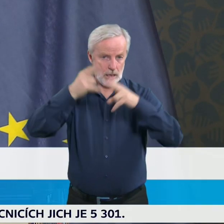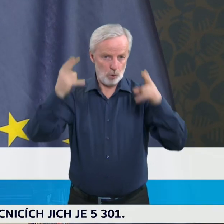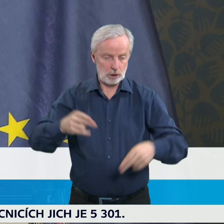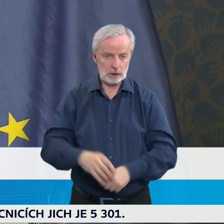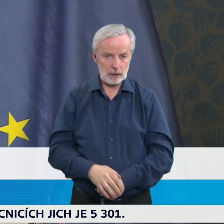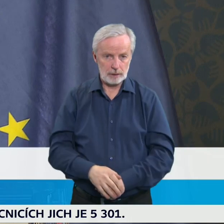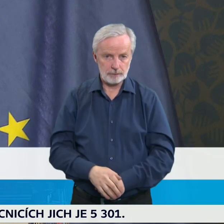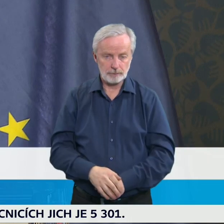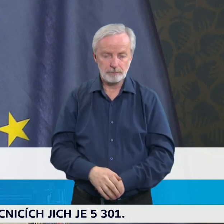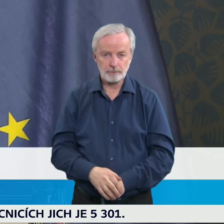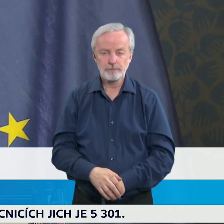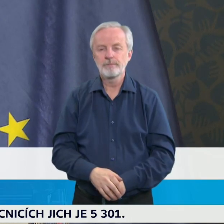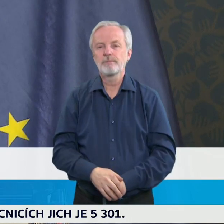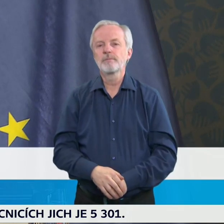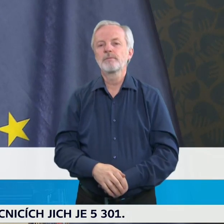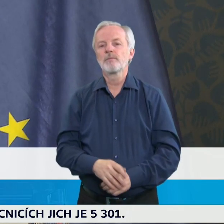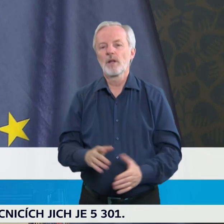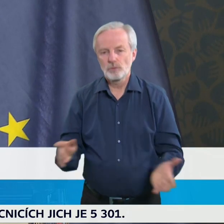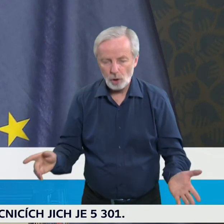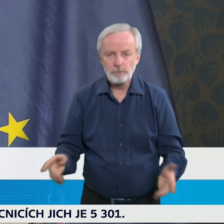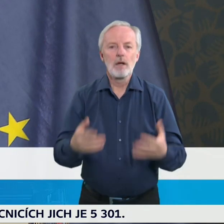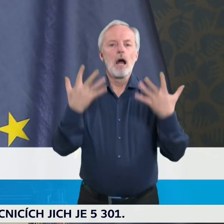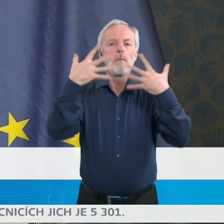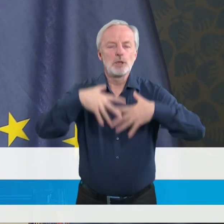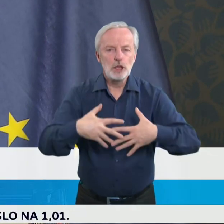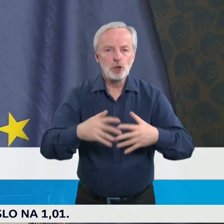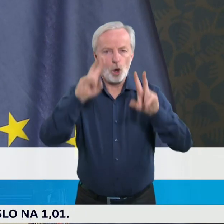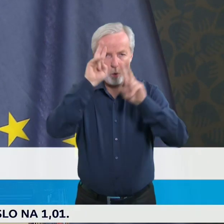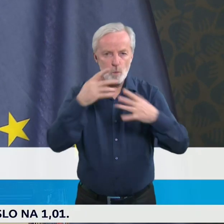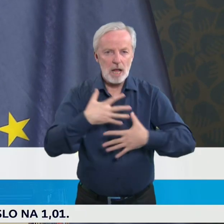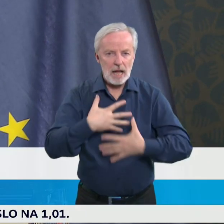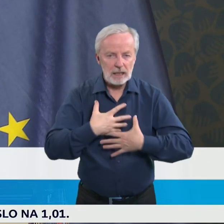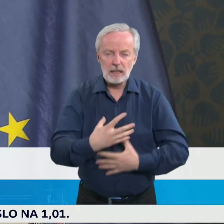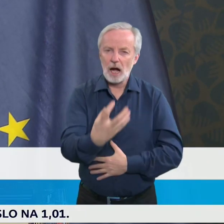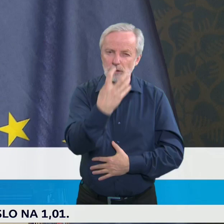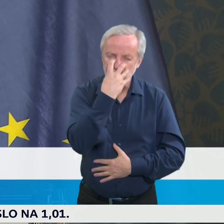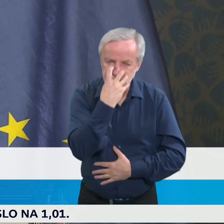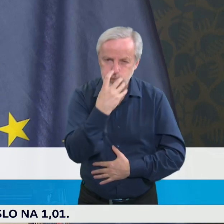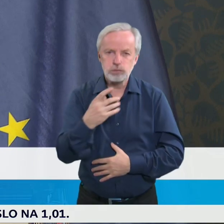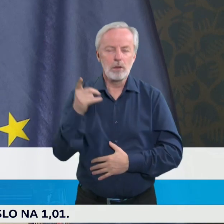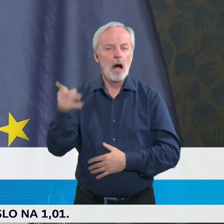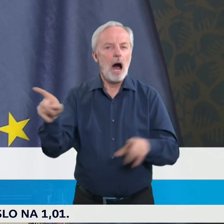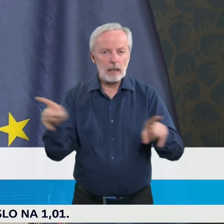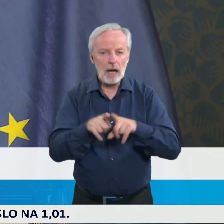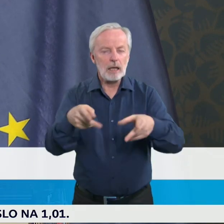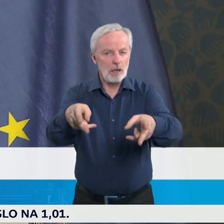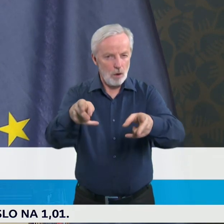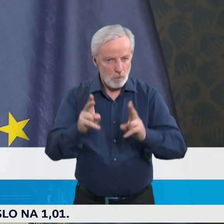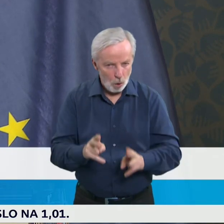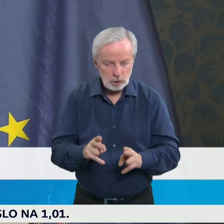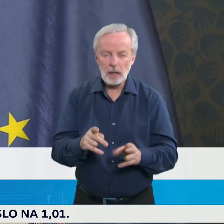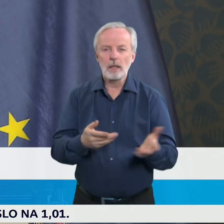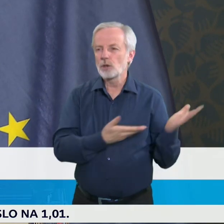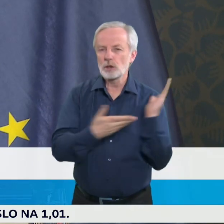jak ventilátory, tak další zařízení a lůžka, která byla distribuovaná v rámci státních hmotných